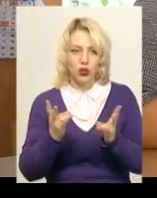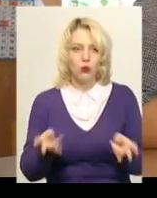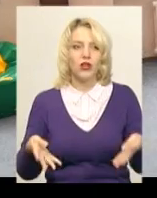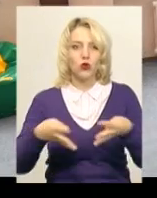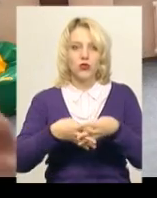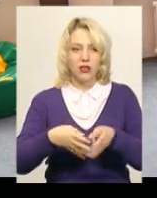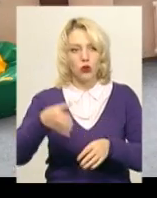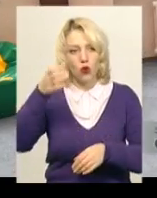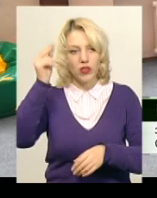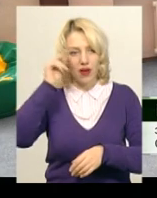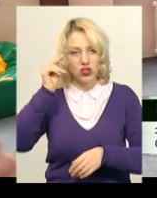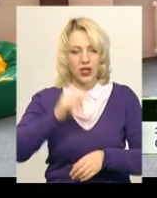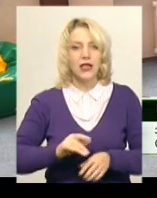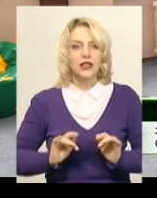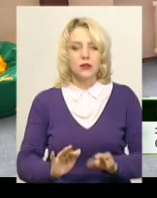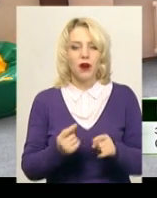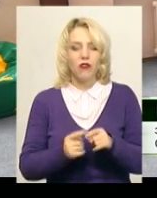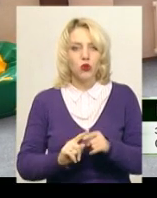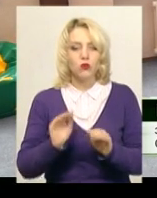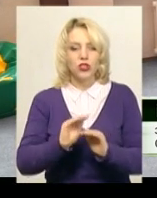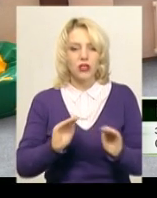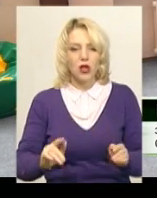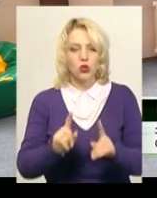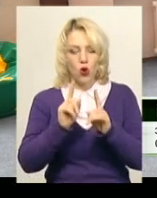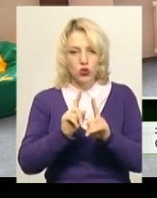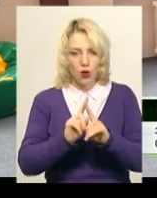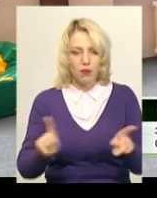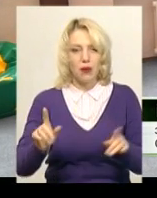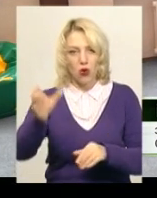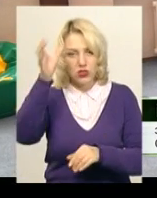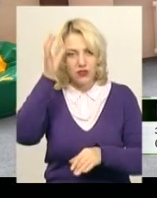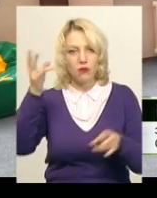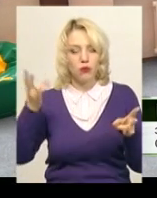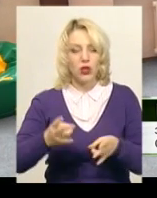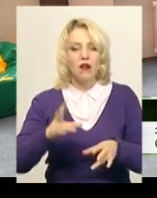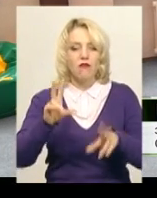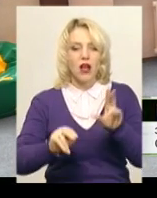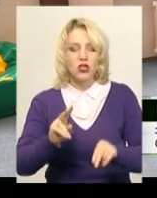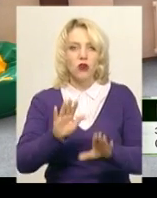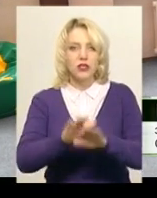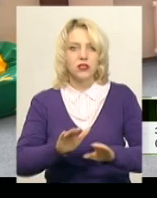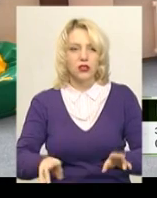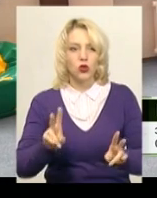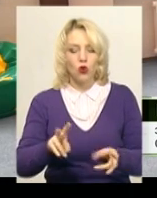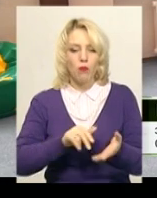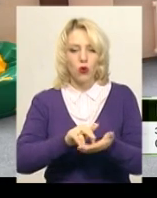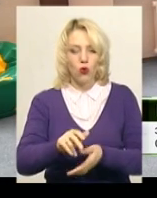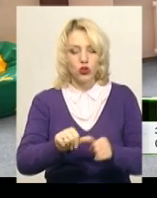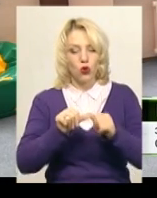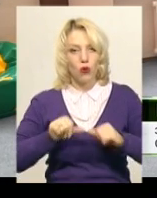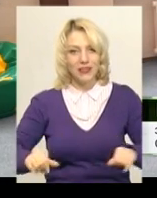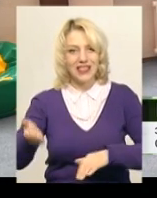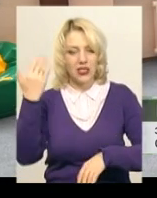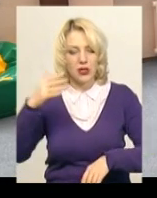навчання. Справа в тому, що дітьми з особливими освітніми потребами вважаються ті діти, які проходять комісію, раніше це була